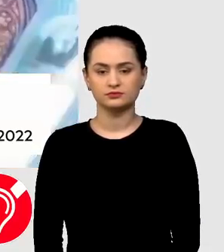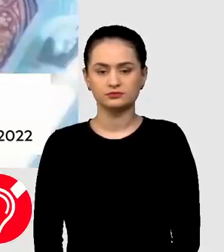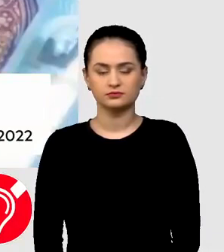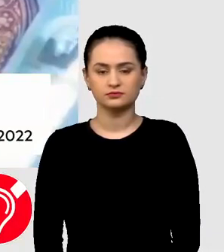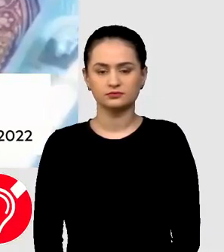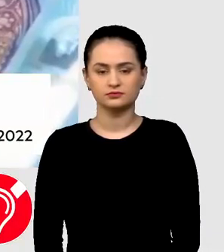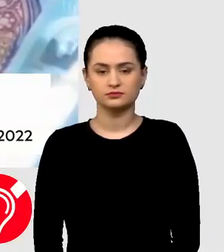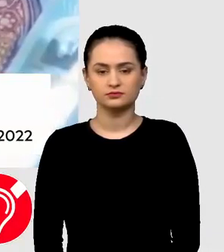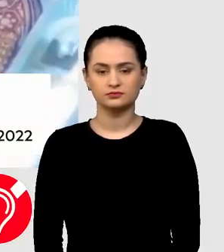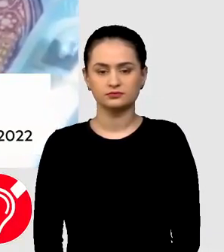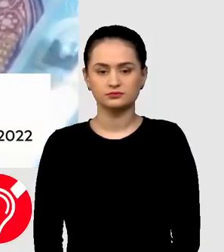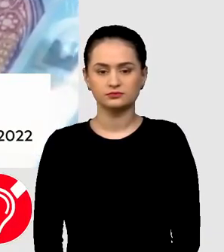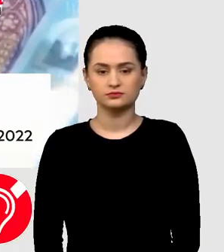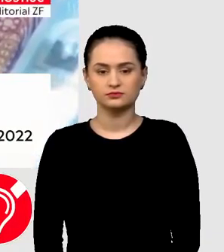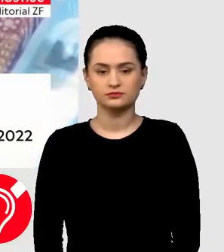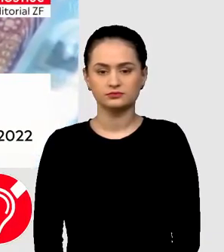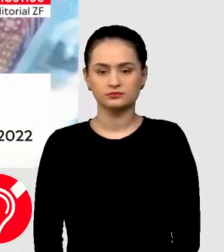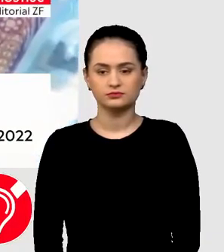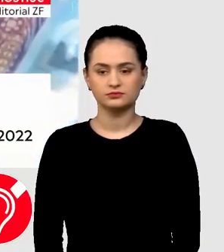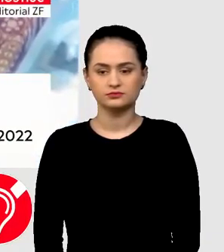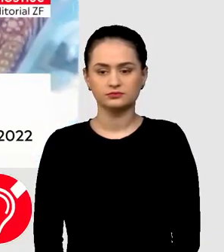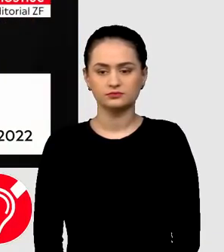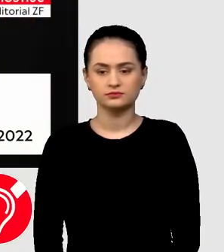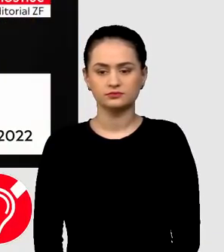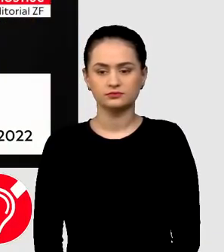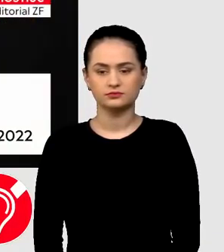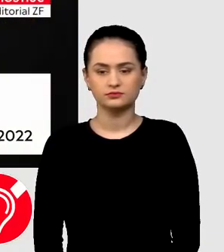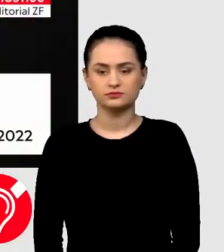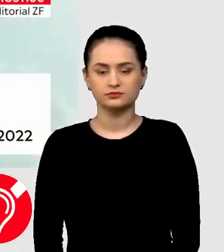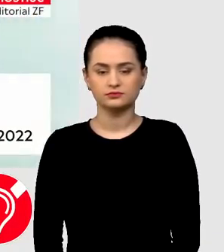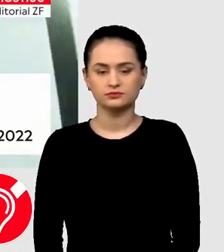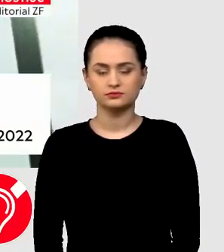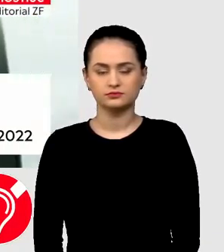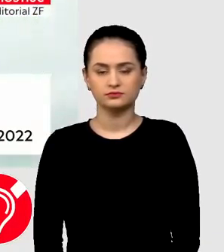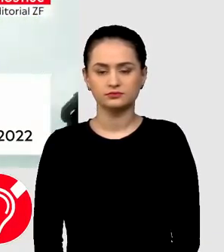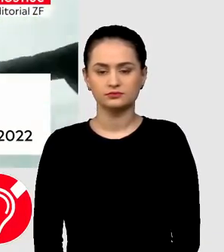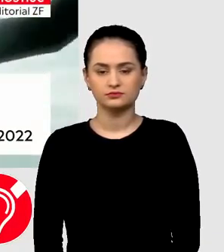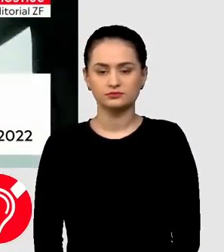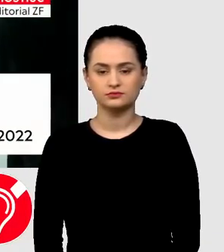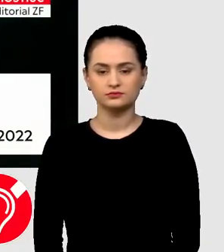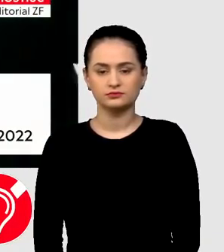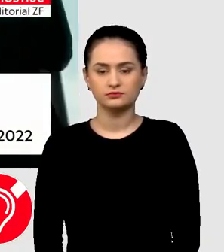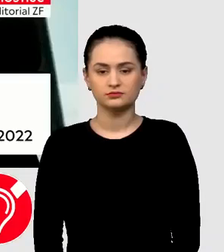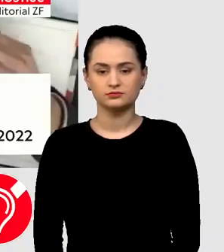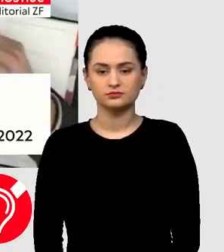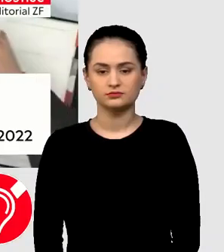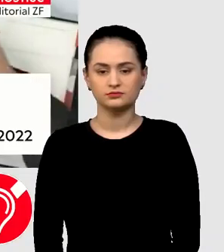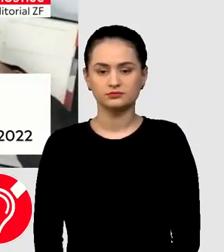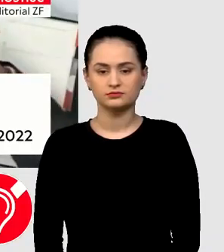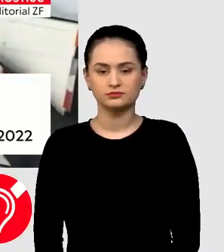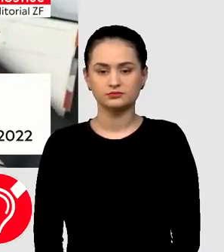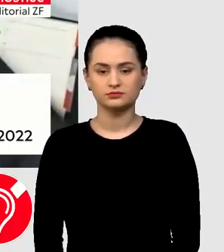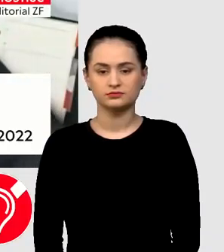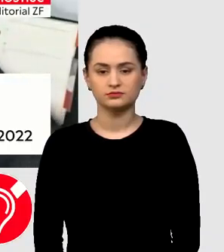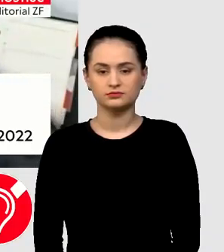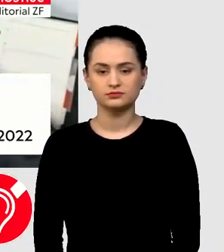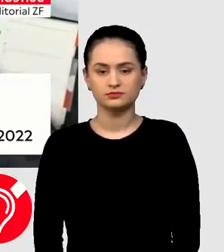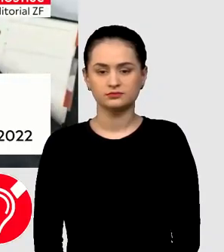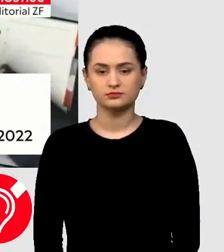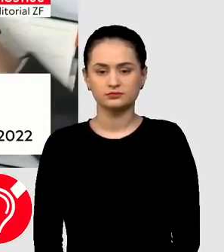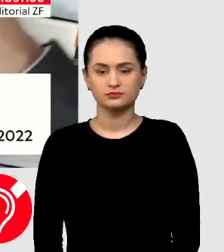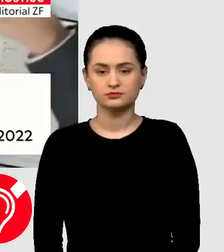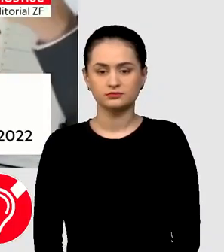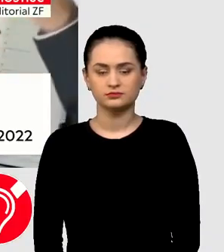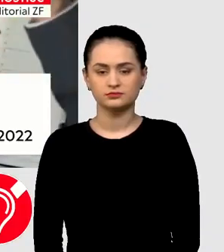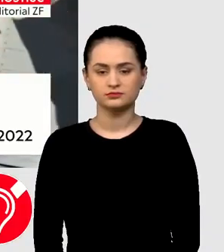Dar nimeni nu s-a gândit, apropo și de război, nimeni nu s-a gândit că într-un an de zile, toată lumea occidentală,